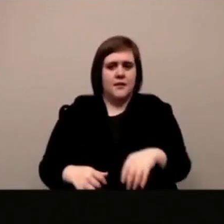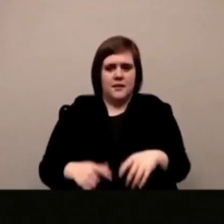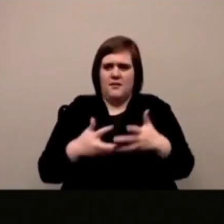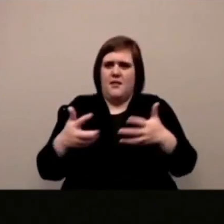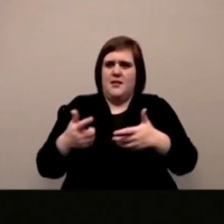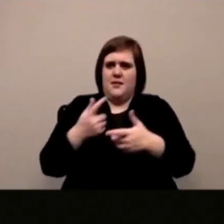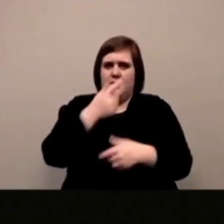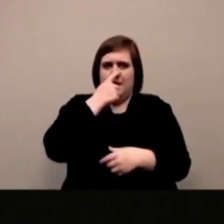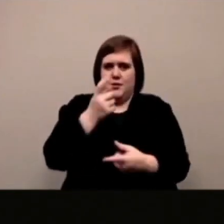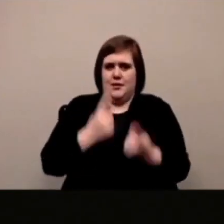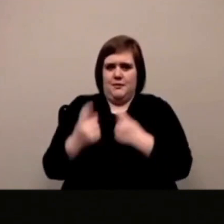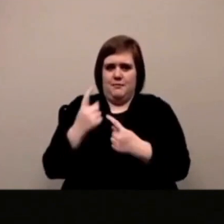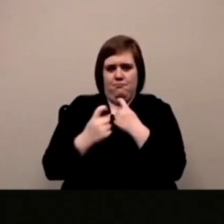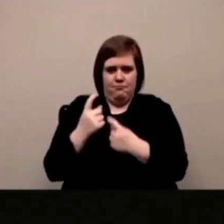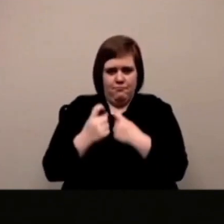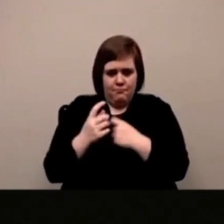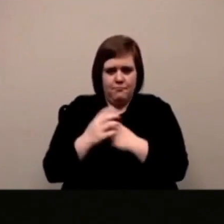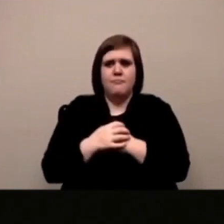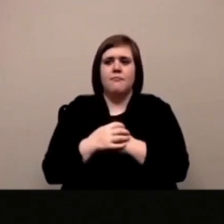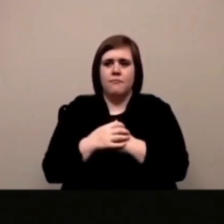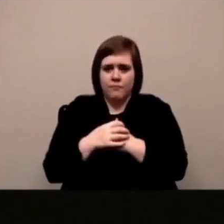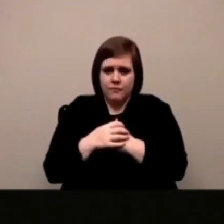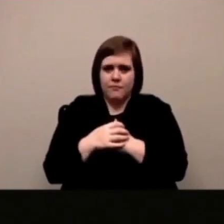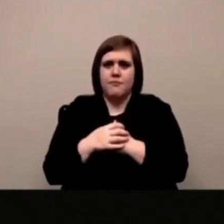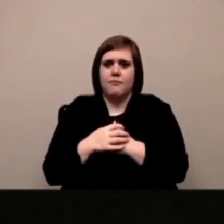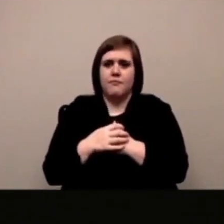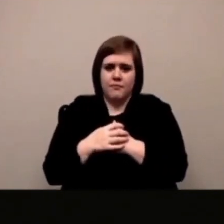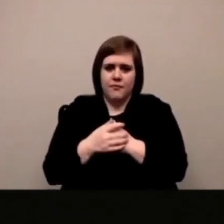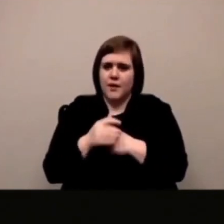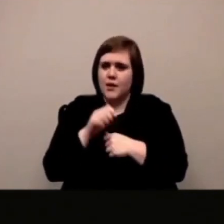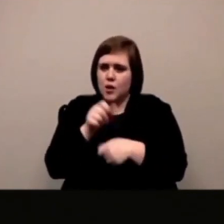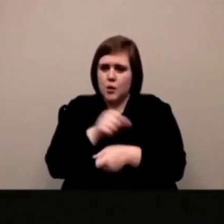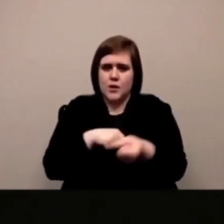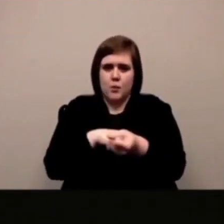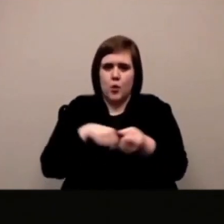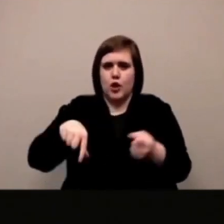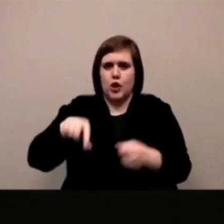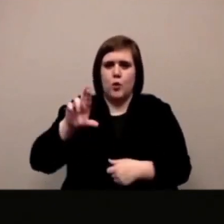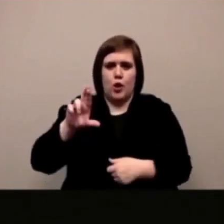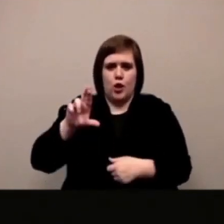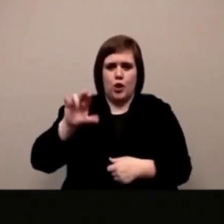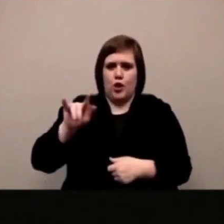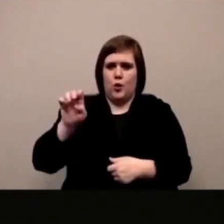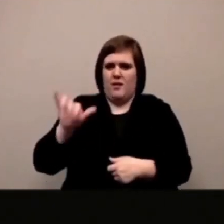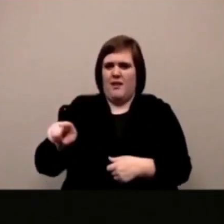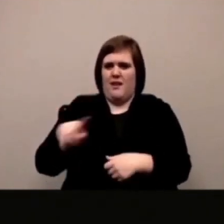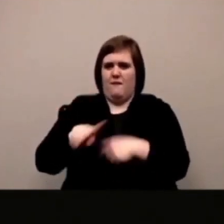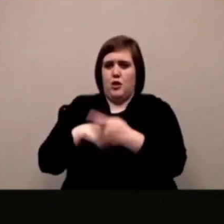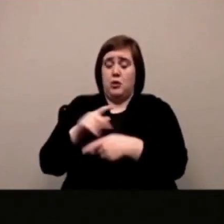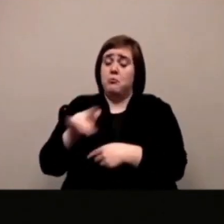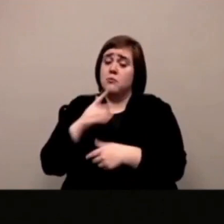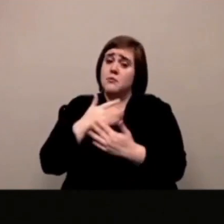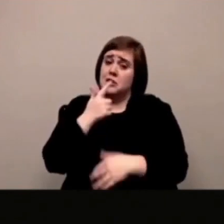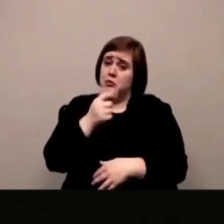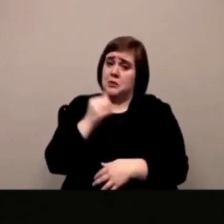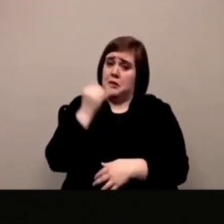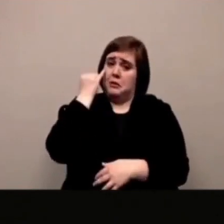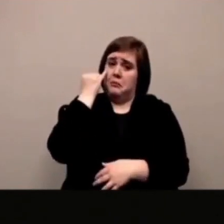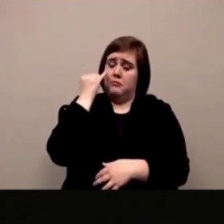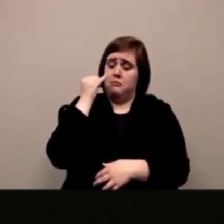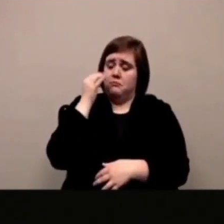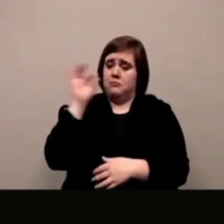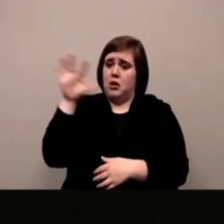guardando nella chat di nuovo ci sono molte persone con molte idee interessanti